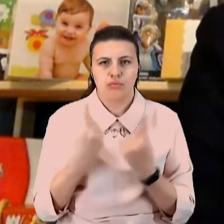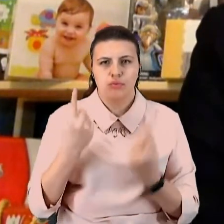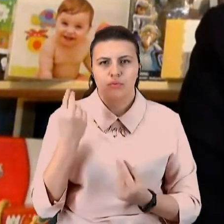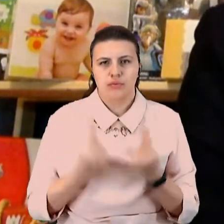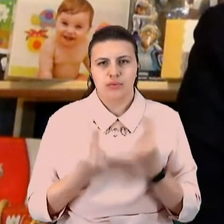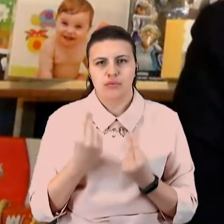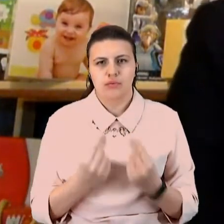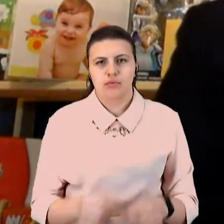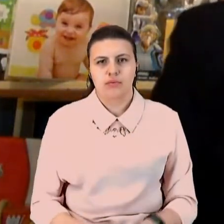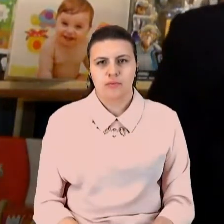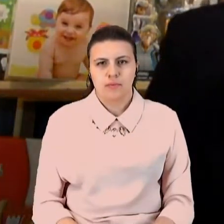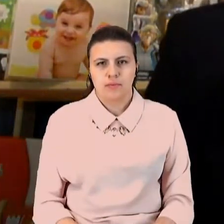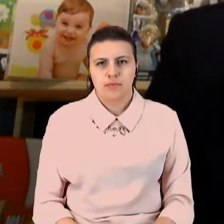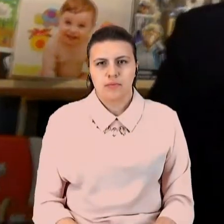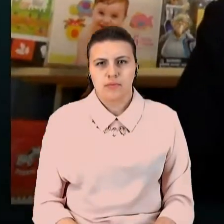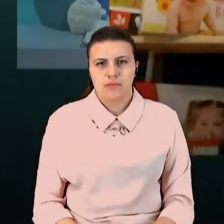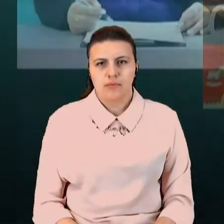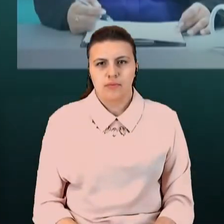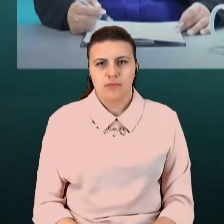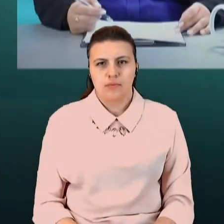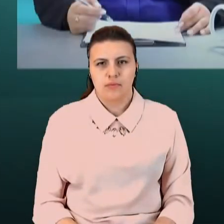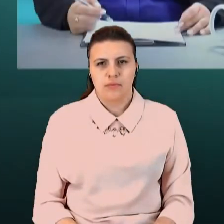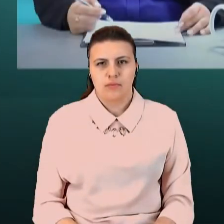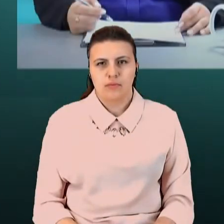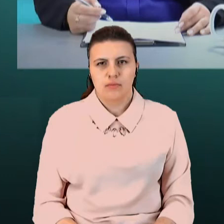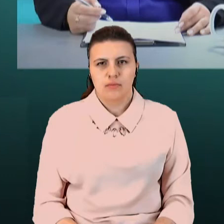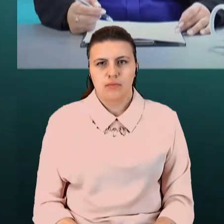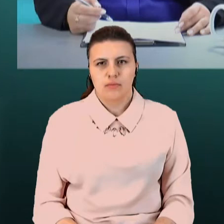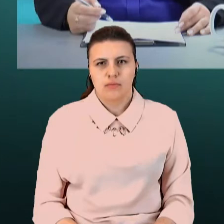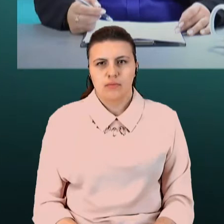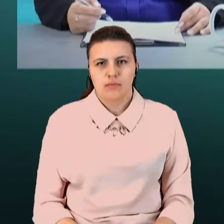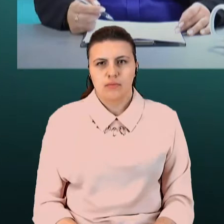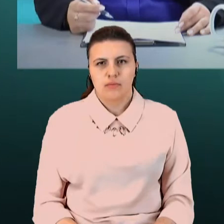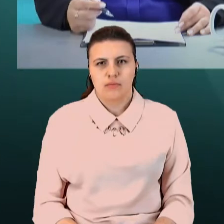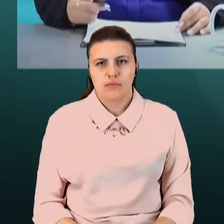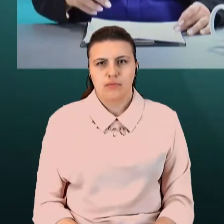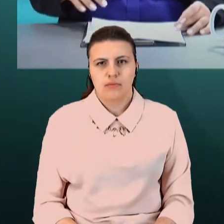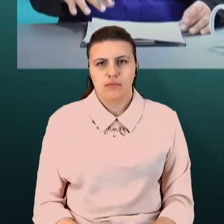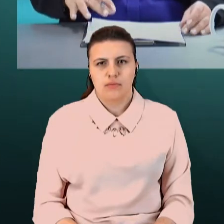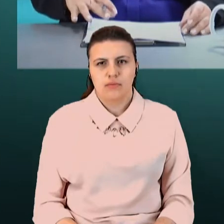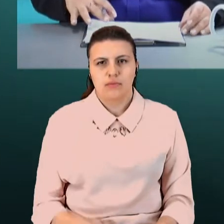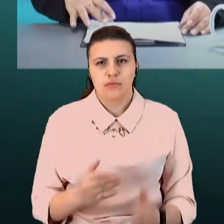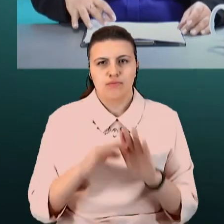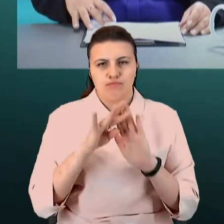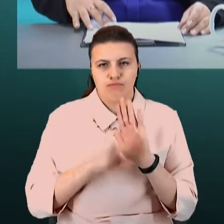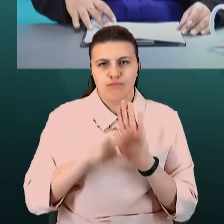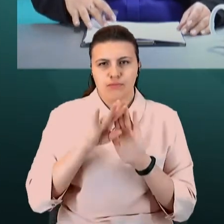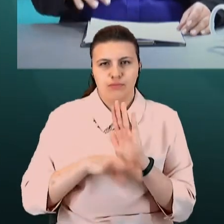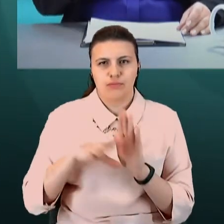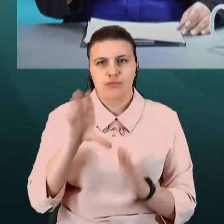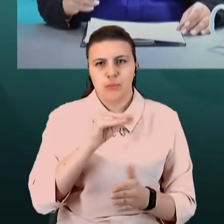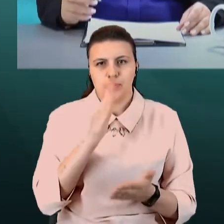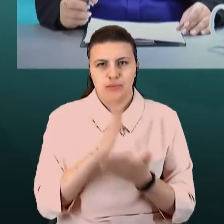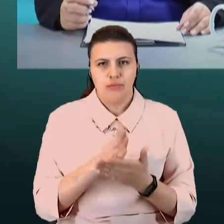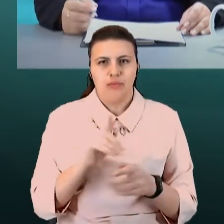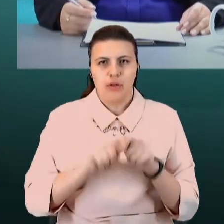призначення. Тобто, якщо є цей весь перелік, будь ласка, перевірте і дійснюєте